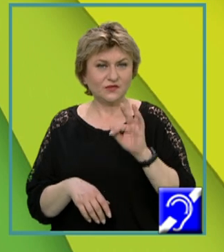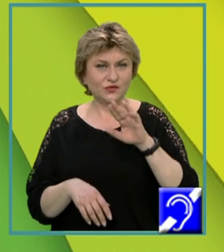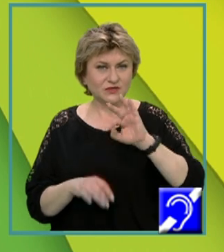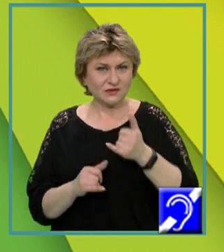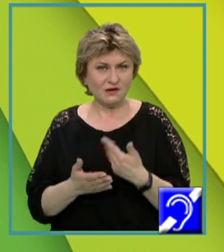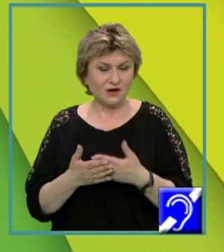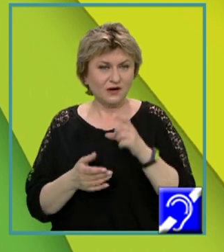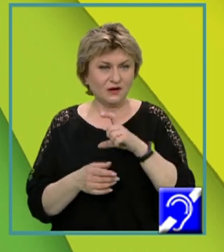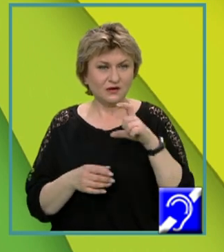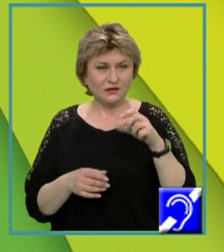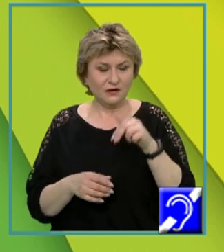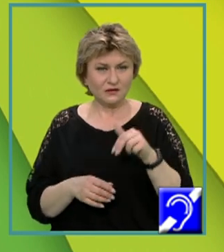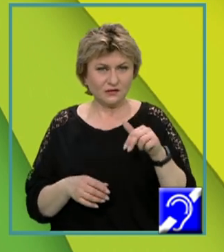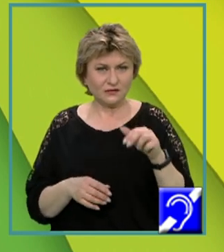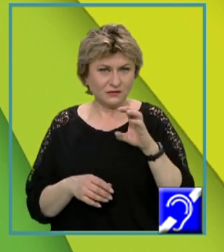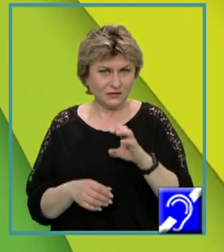CMMMC